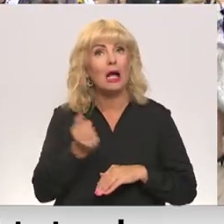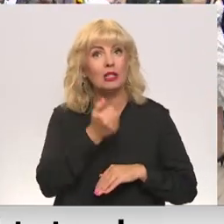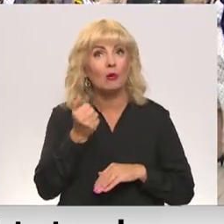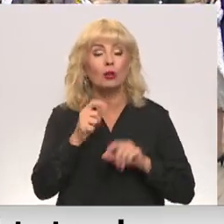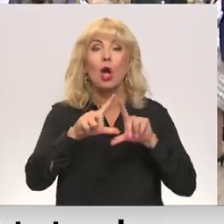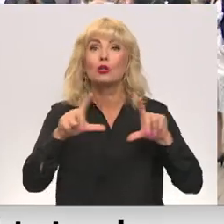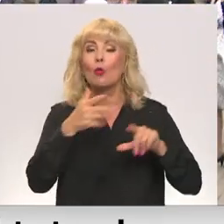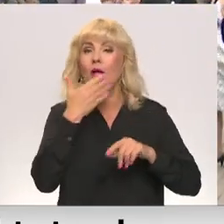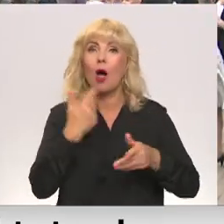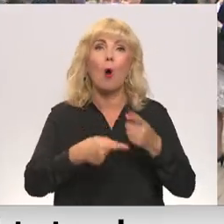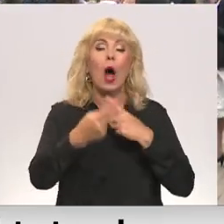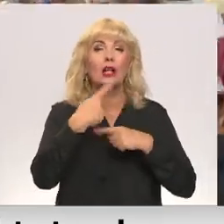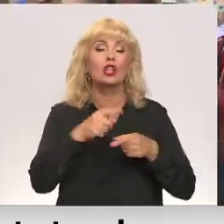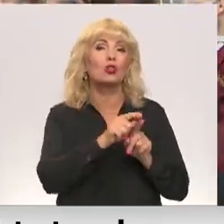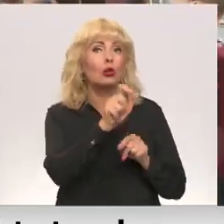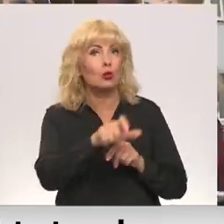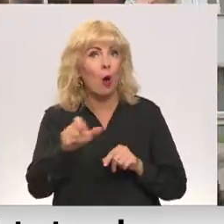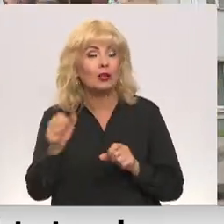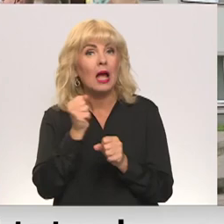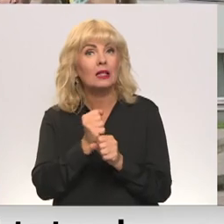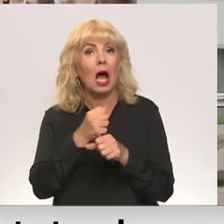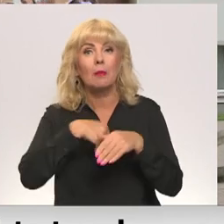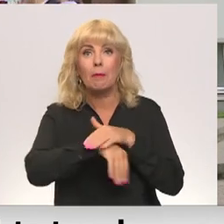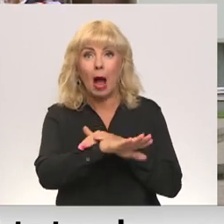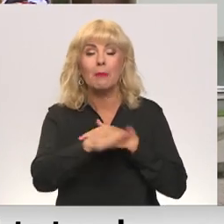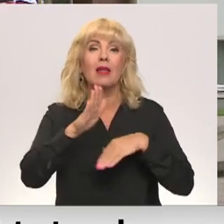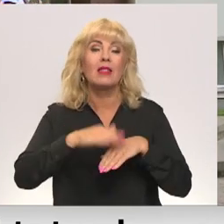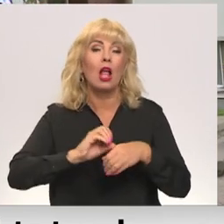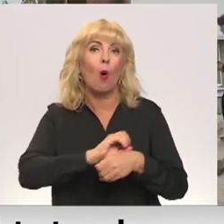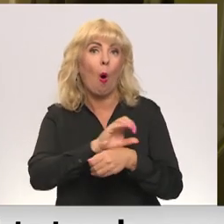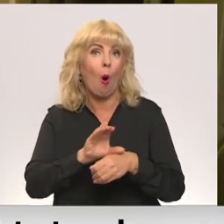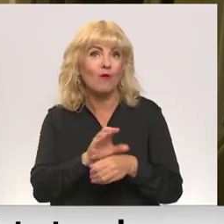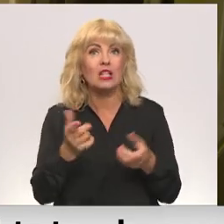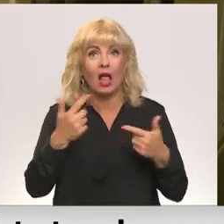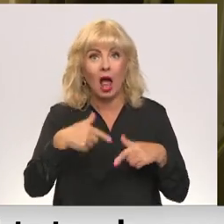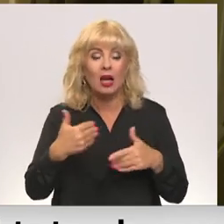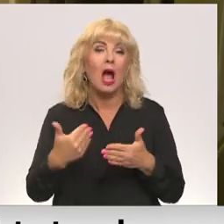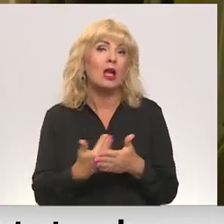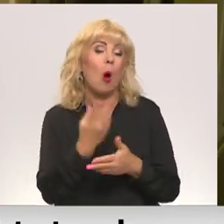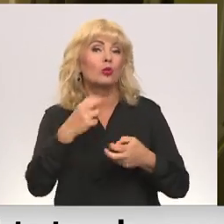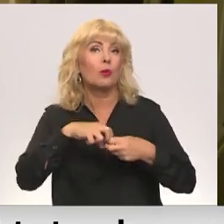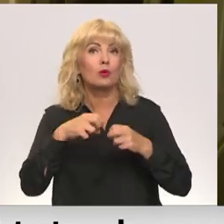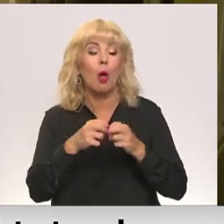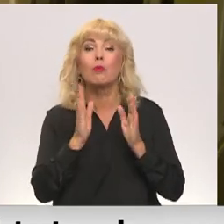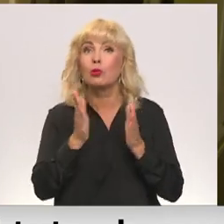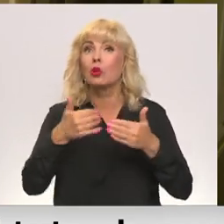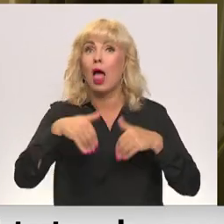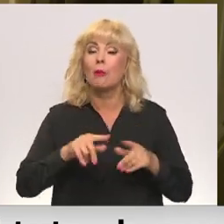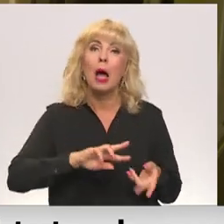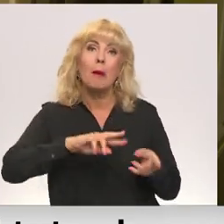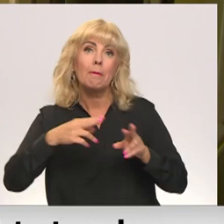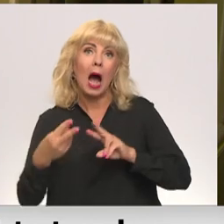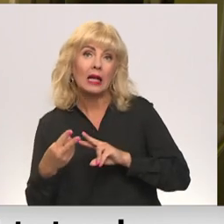Skolās nav atgriezušies tie pedagogi, kuri darbu pamaita COVID-19 laikā. Tāpat jaunas izaicinājums radīs lēmums pāriet uz